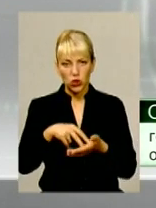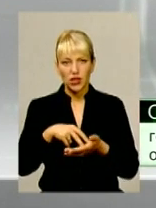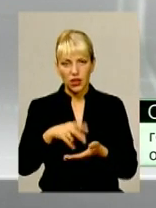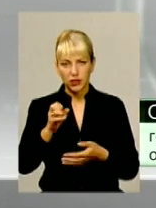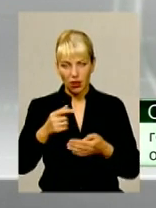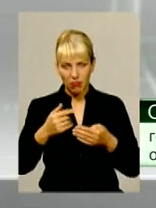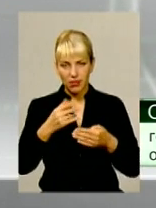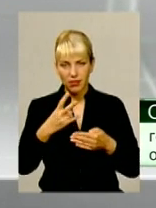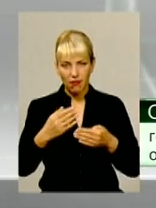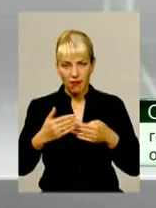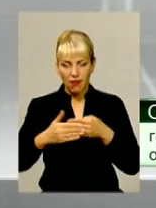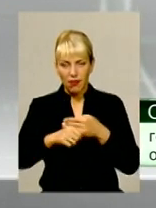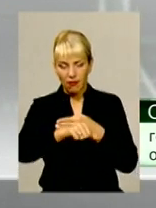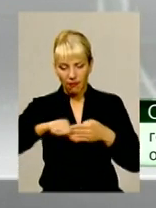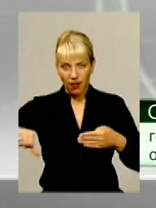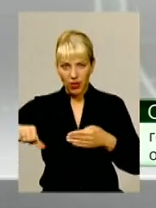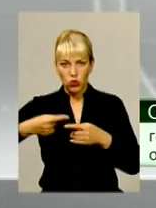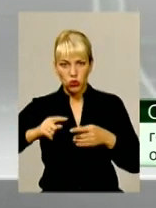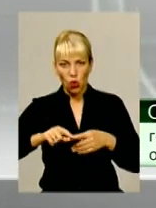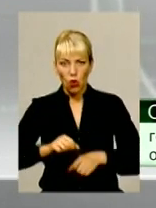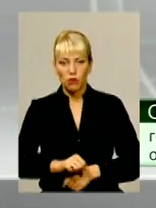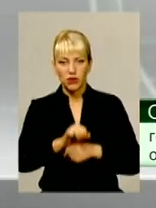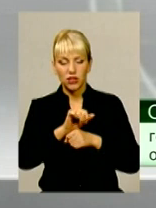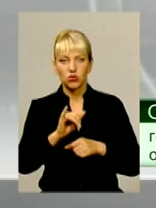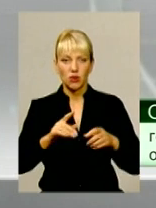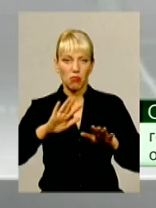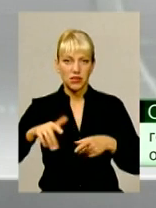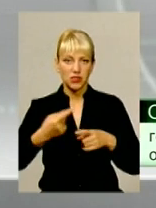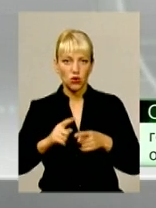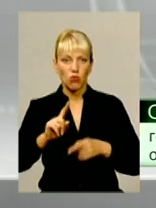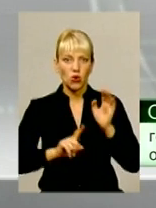мітингу. І після того розпочалися сутички.